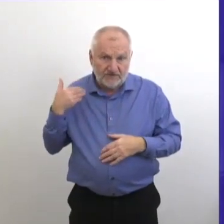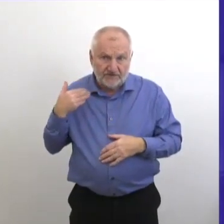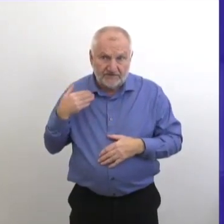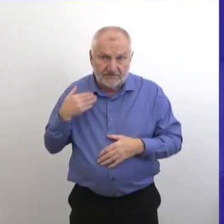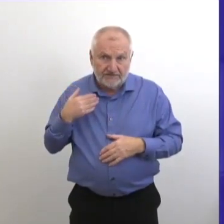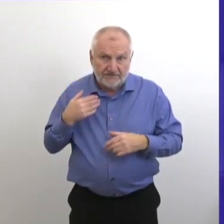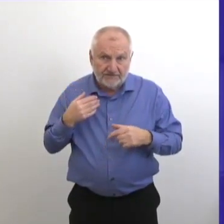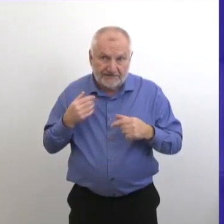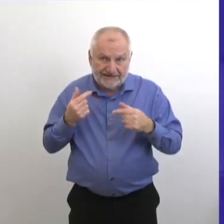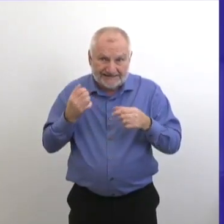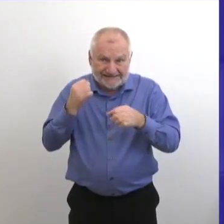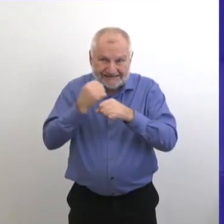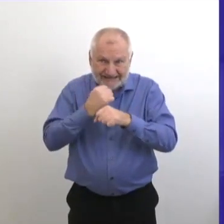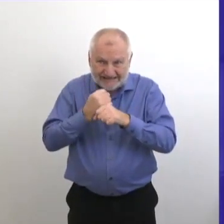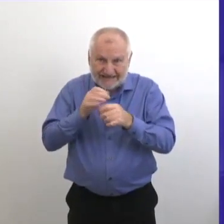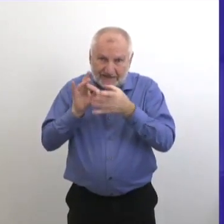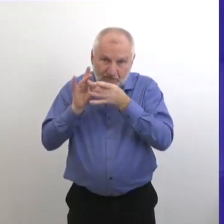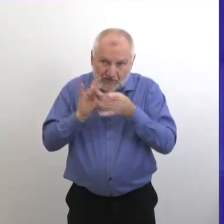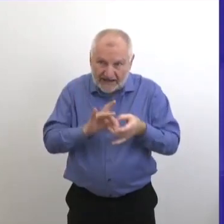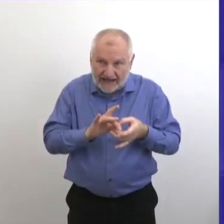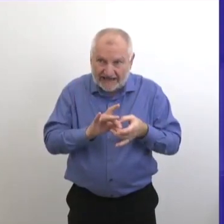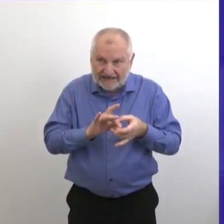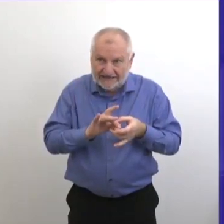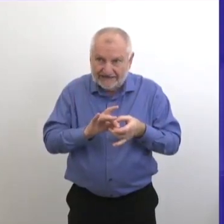sur des statistiques